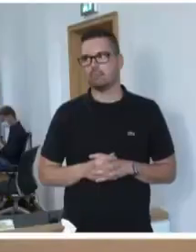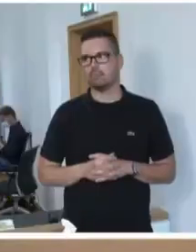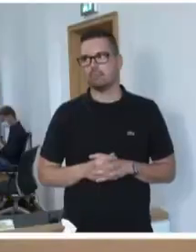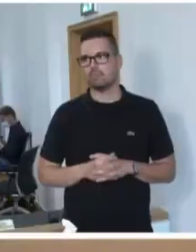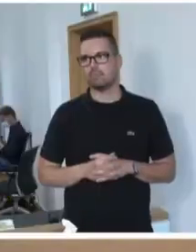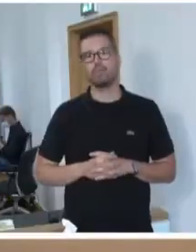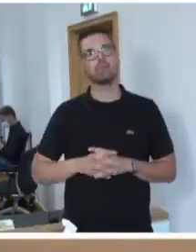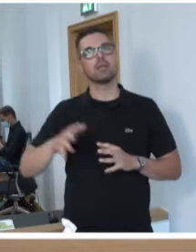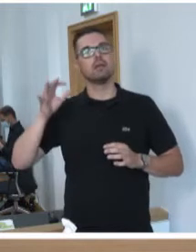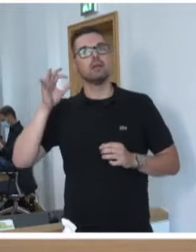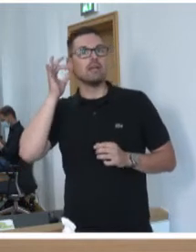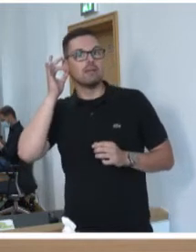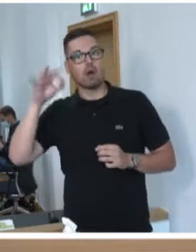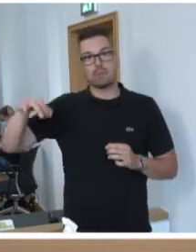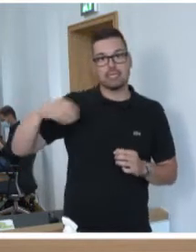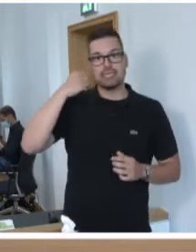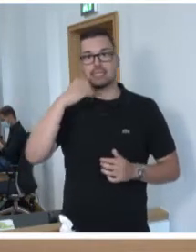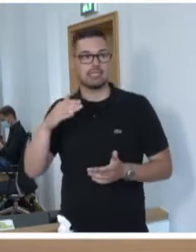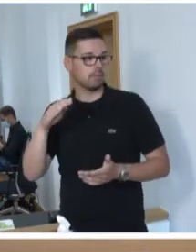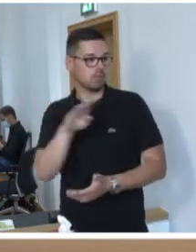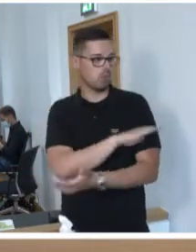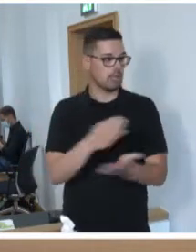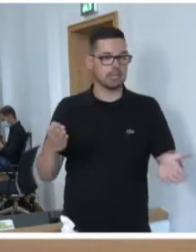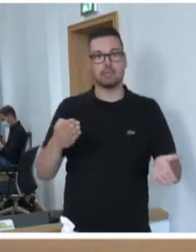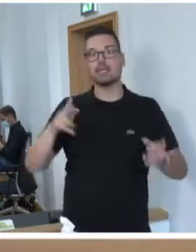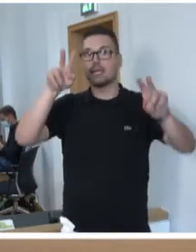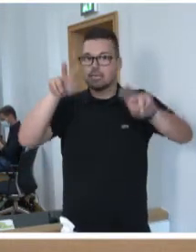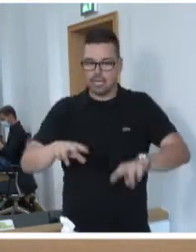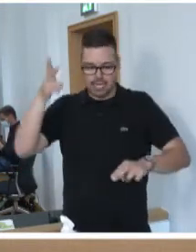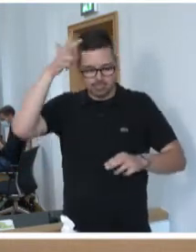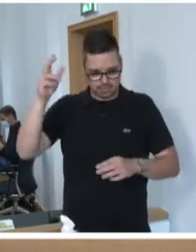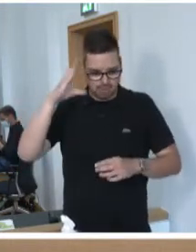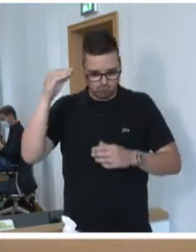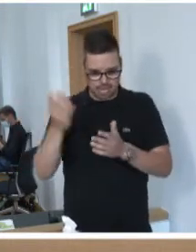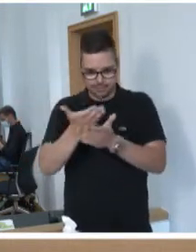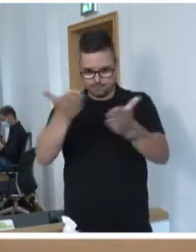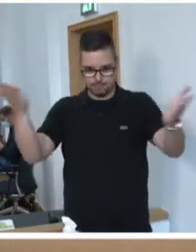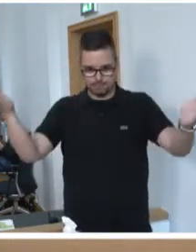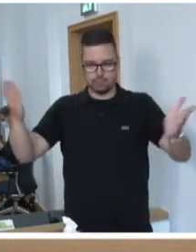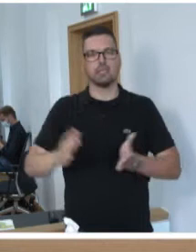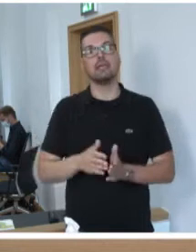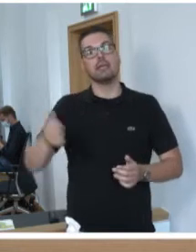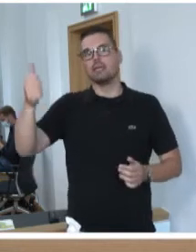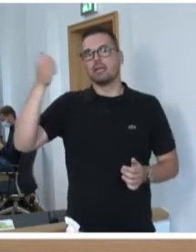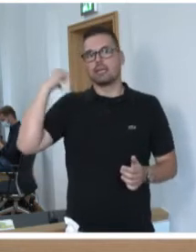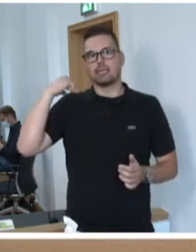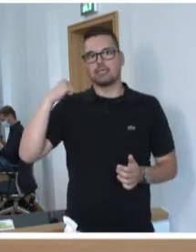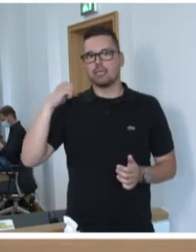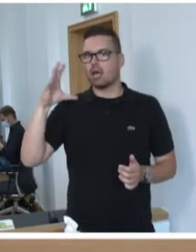Frau Präsidentin, liebe Kolleginnen und Kollegen, meine sehr verehrten Damen und Herren, gestern war ein